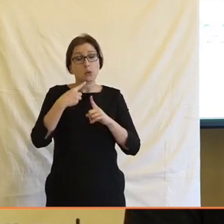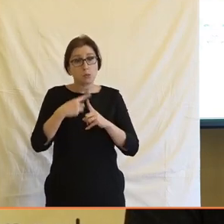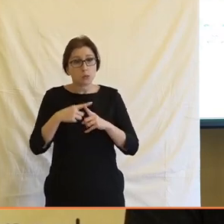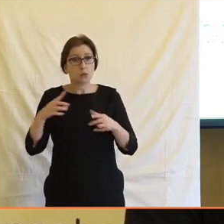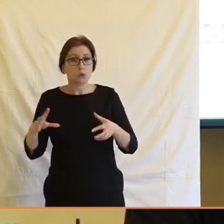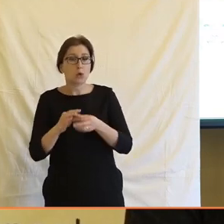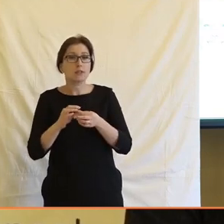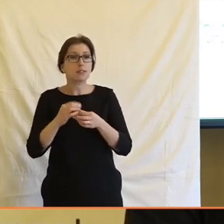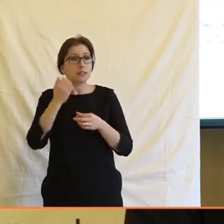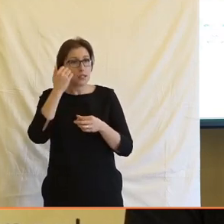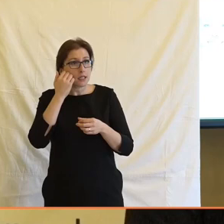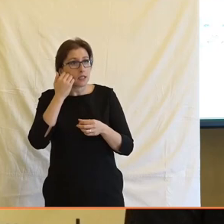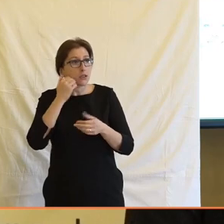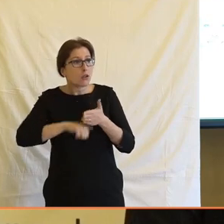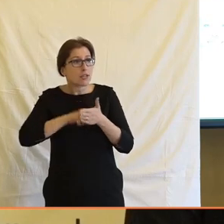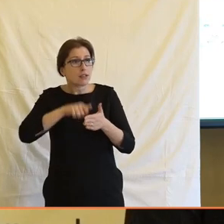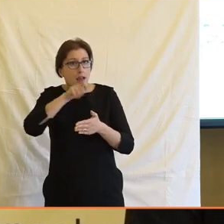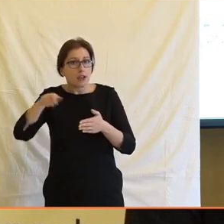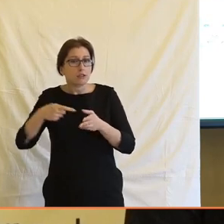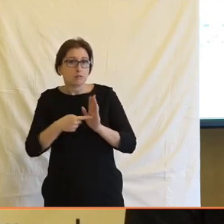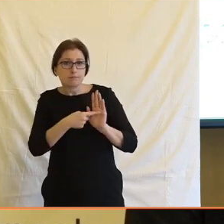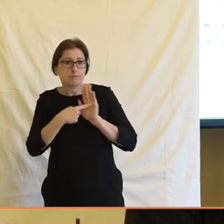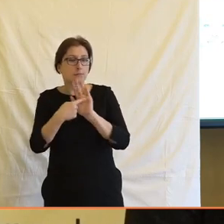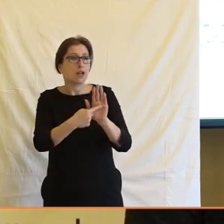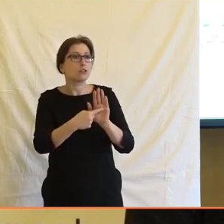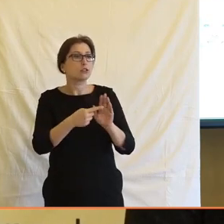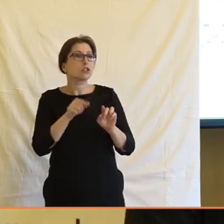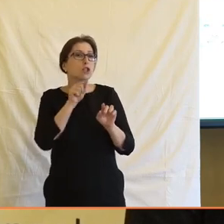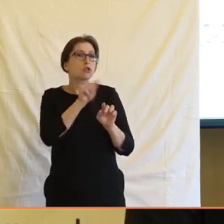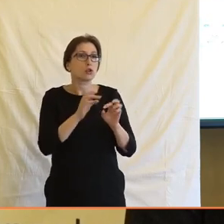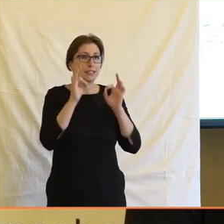že neuvěřitelně silně pomáháme budovat v lidech ten pocit,